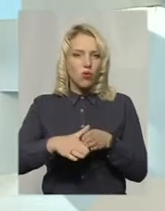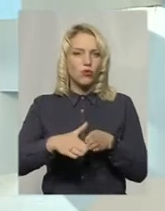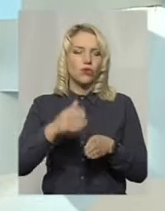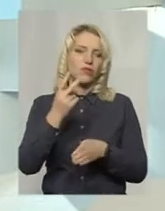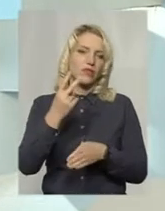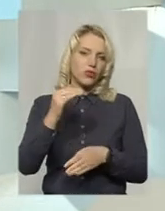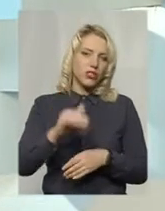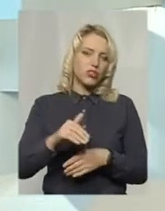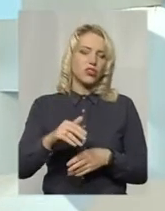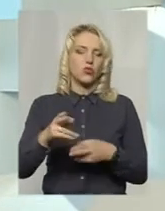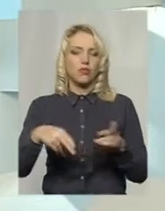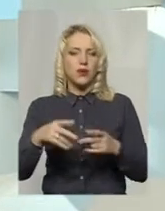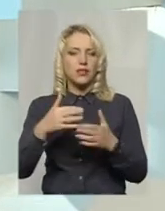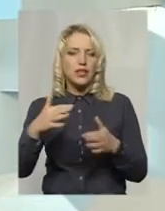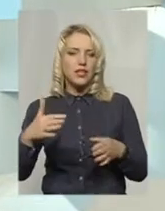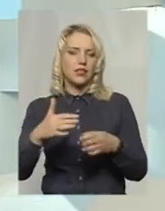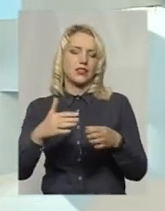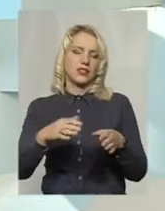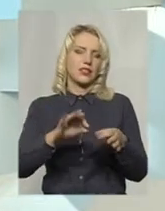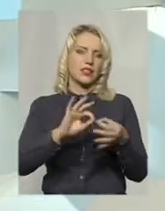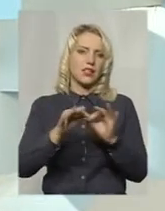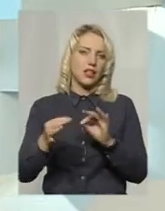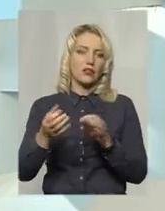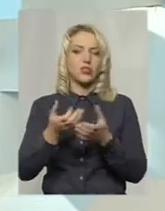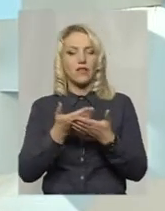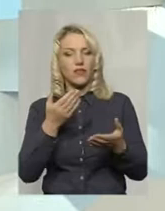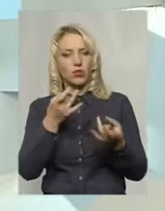операцій різного ступеню складності, від простих до складних,